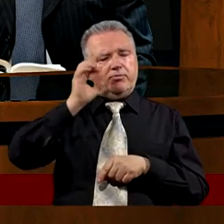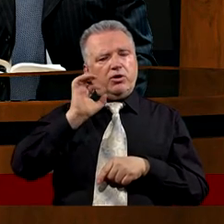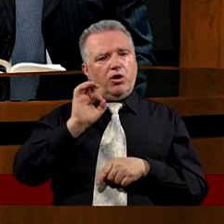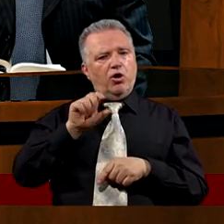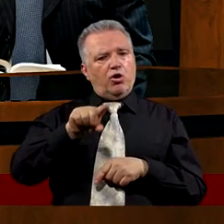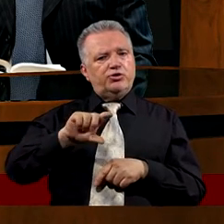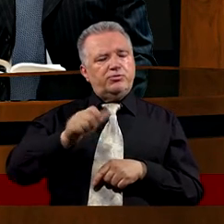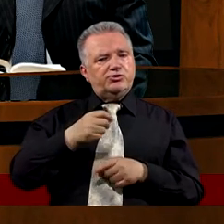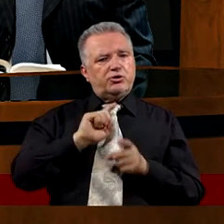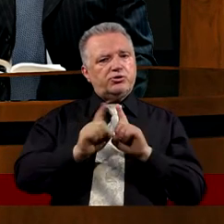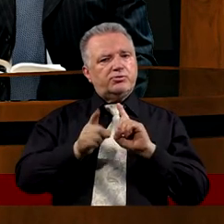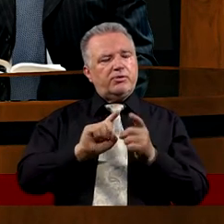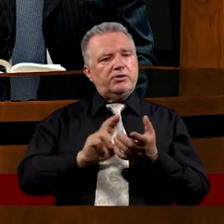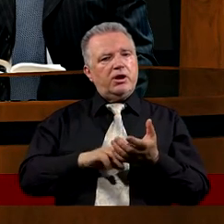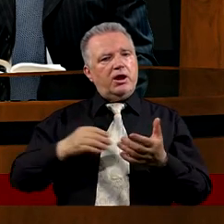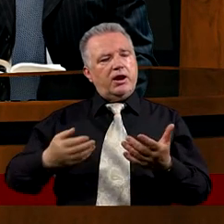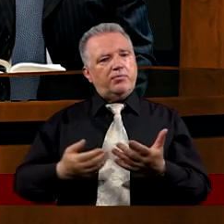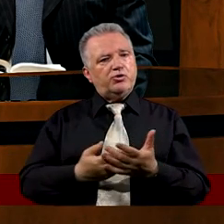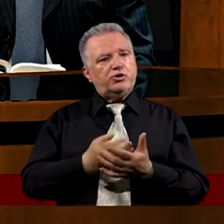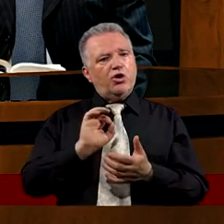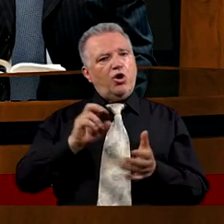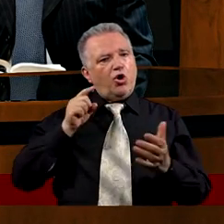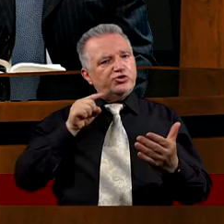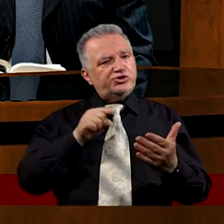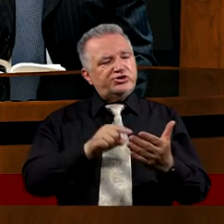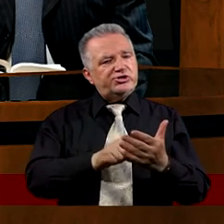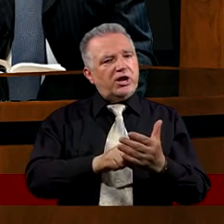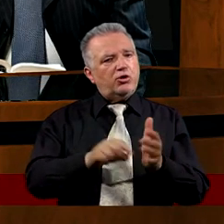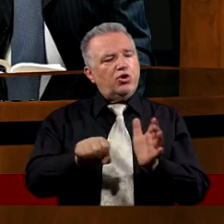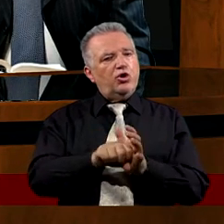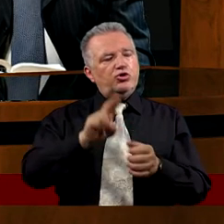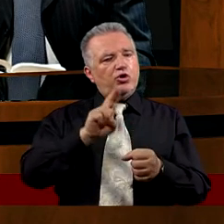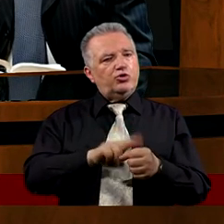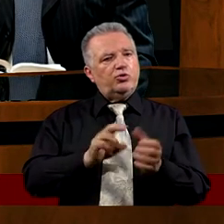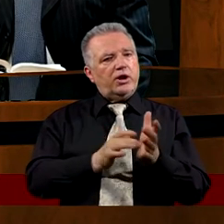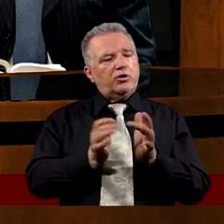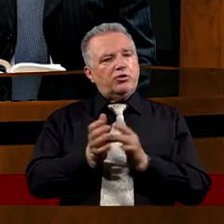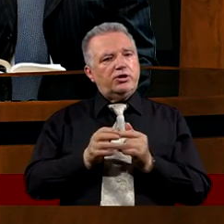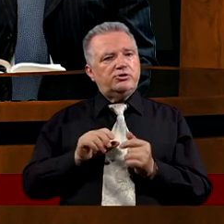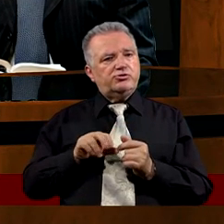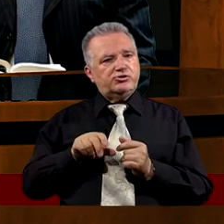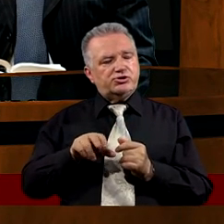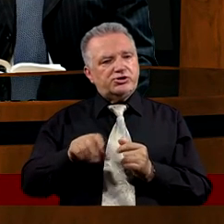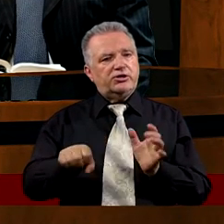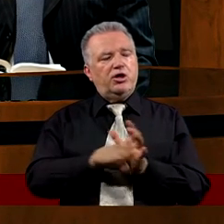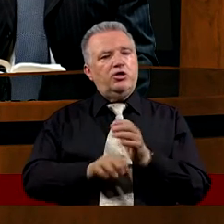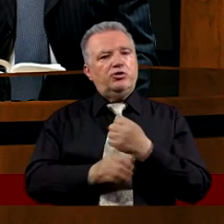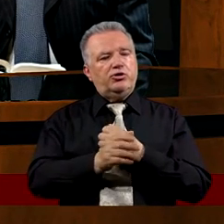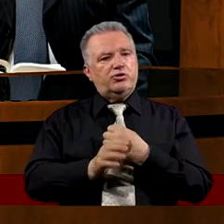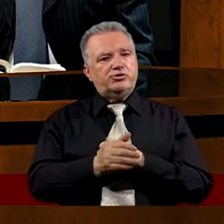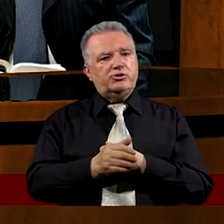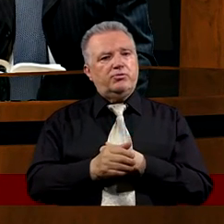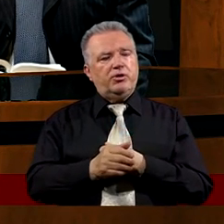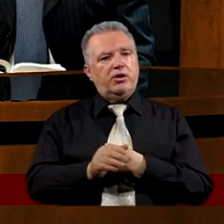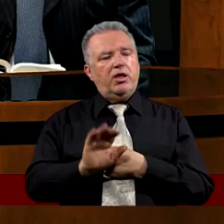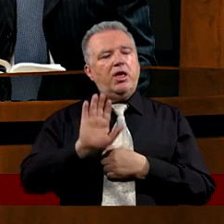tym O czym rozmawialiśmy na początku O tym celu Dla którego zdążał Zdążał do Jerozolimy Gdzie miał być zabity Gdzie miał